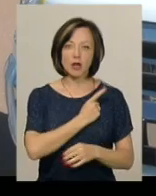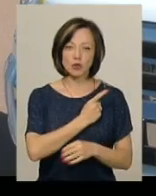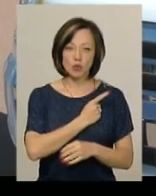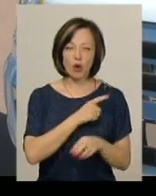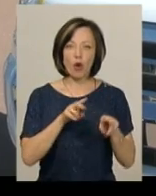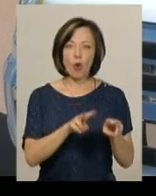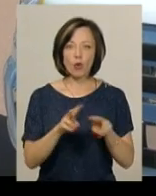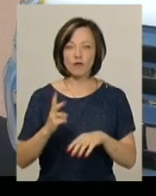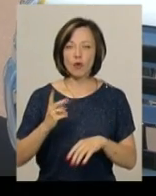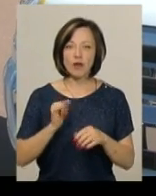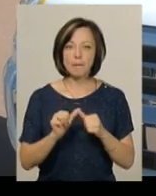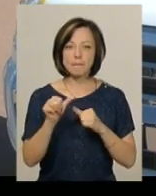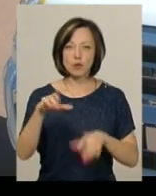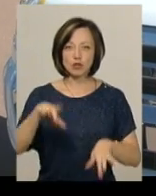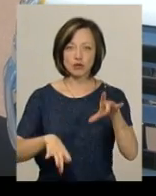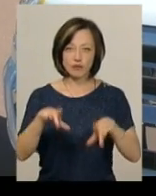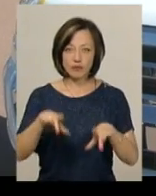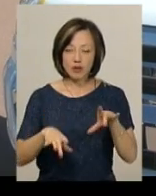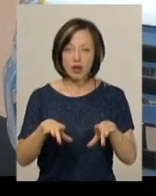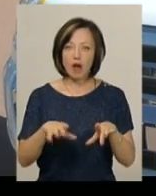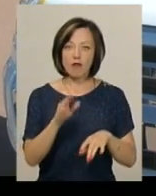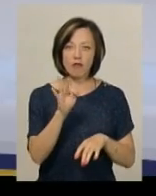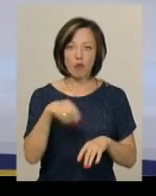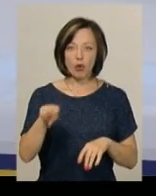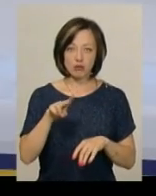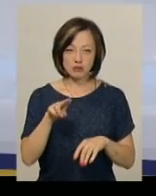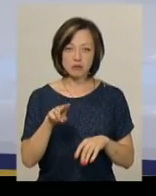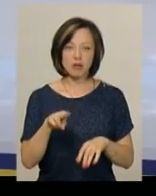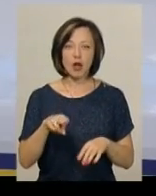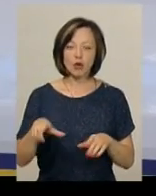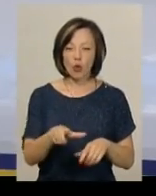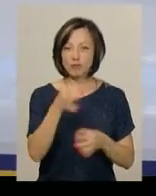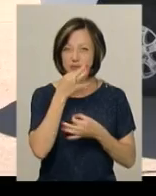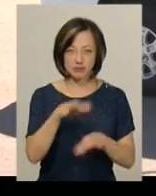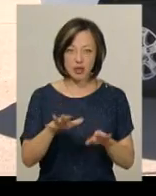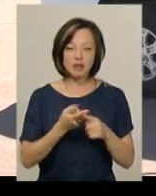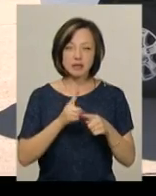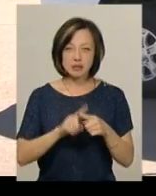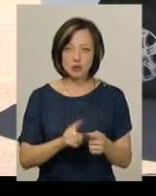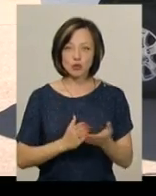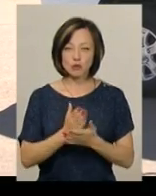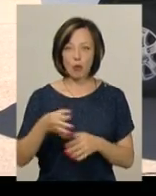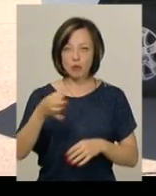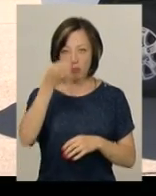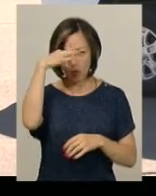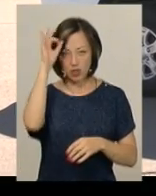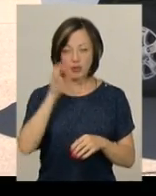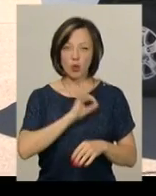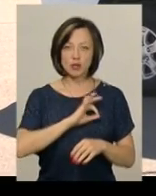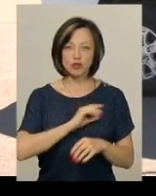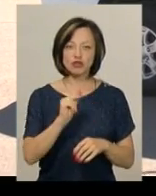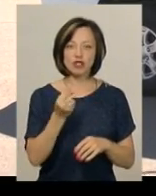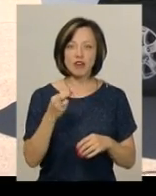конвоювання та позашляховик високої прохідності «Форд Рейнджер», яким вибухотехнічна служба обласної поліції користується від червня